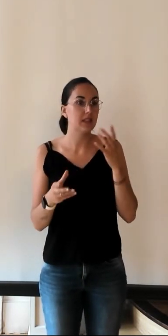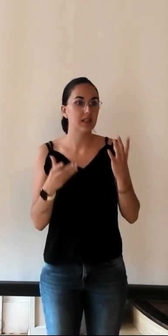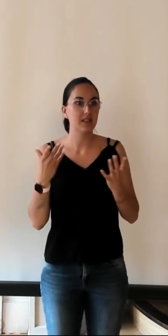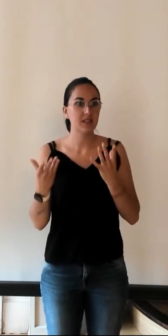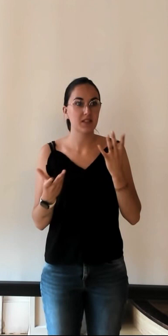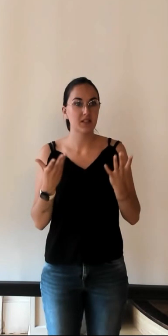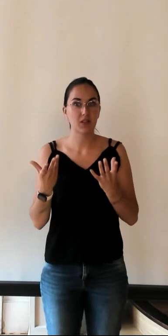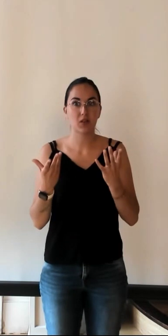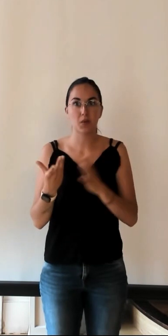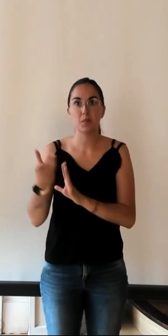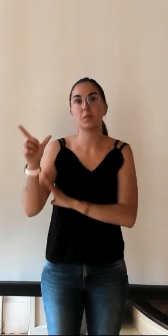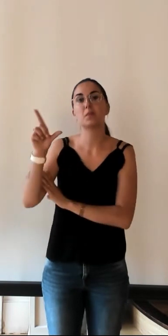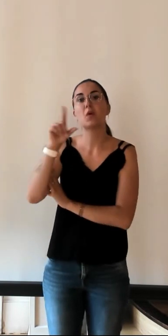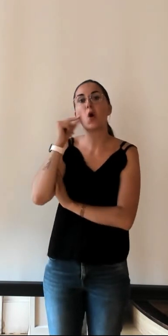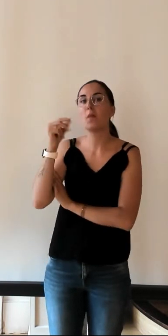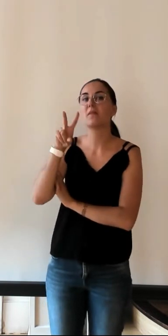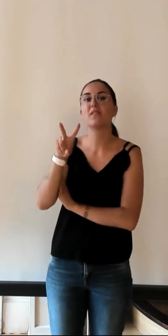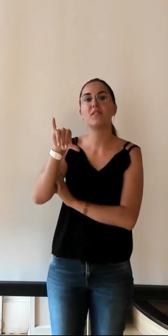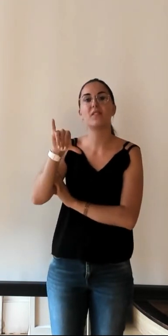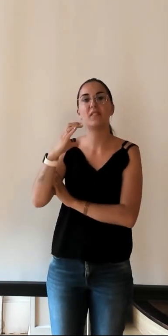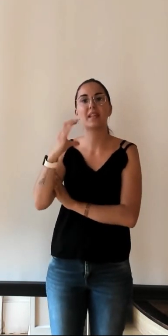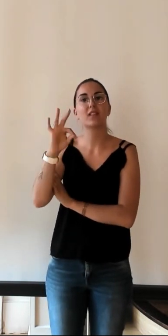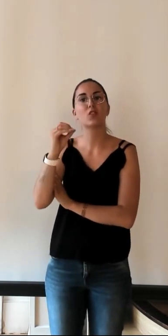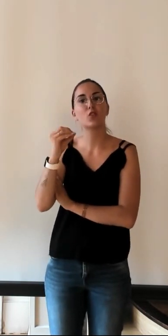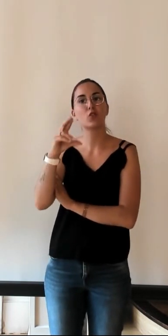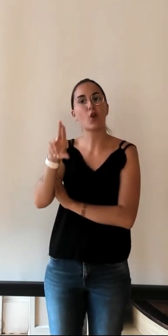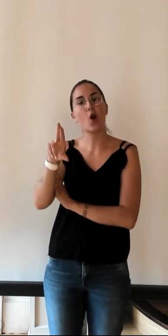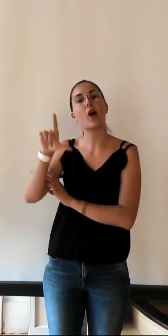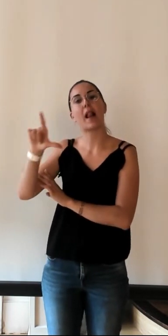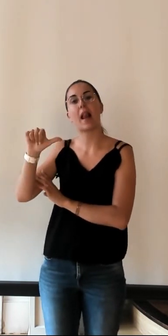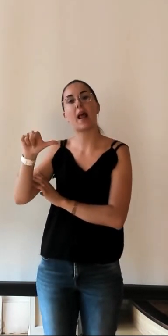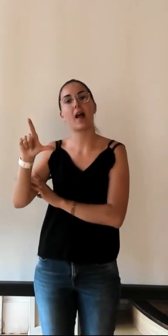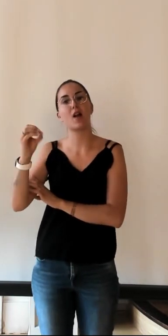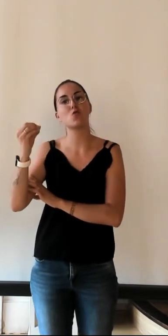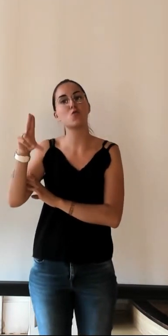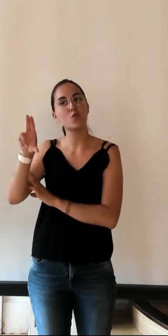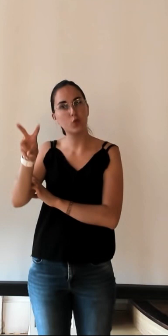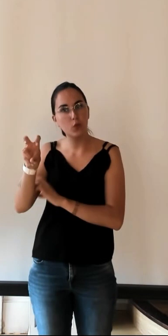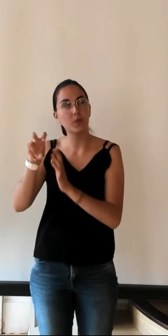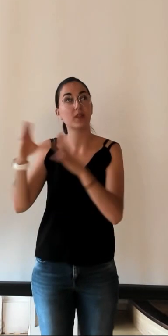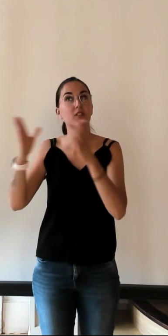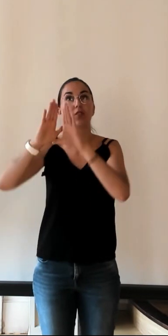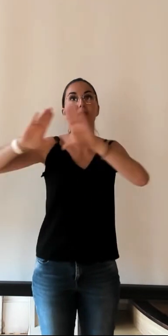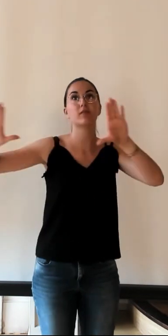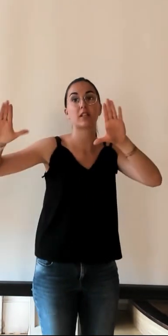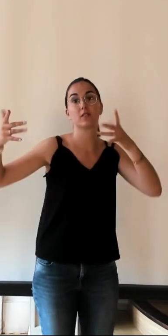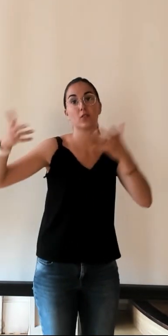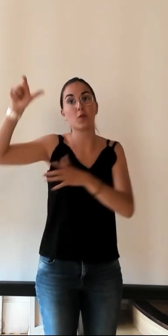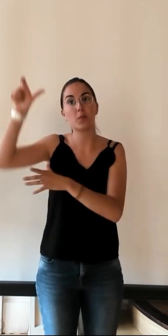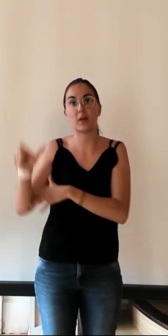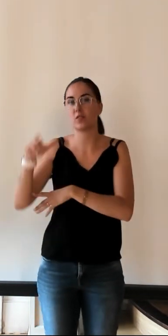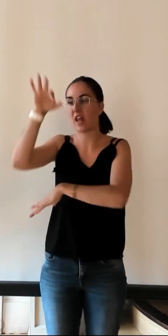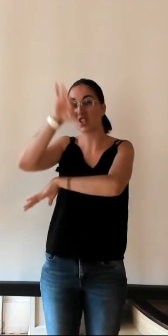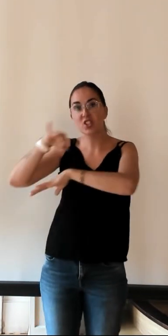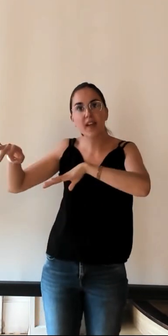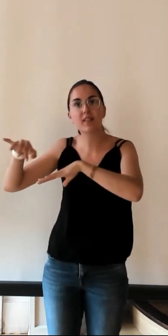regard de Victor Lalou qui figure sur la fresque puisque c'est l'architecte de cet